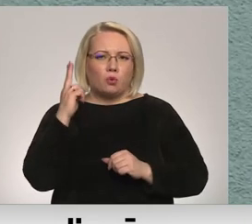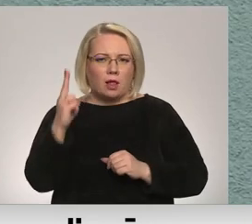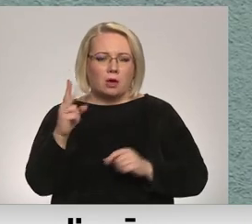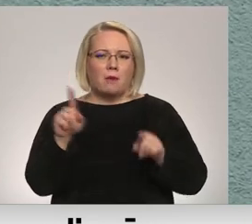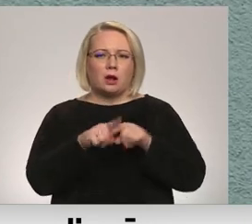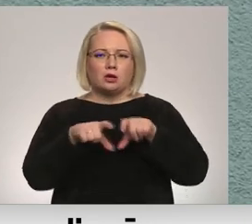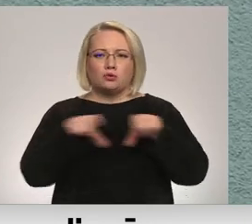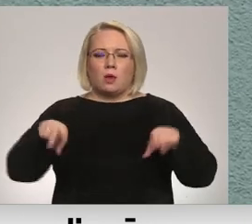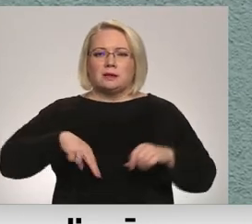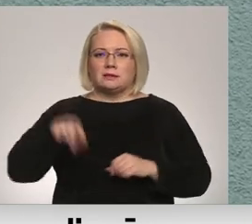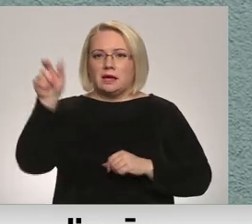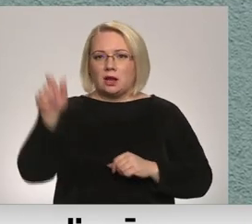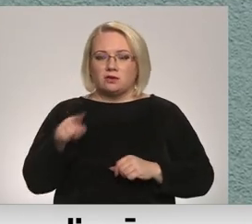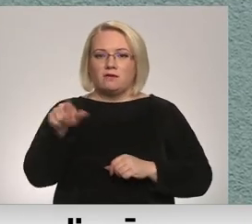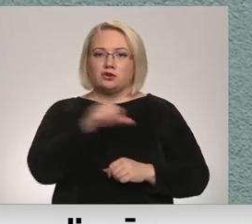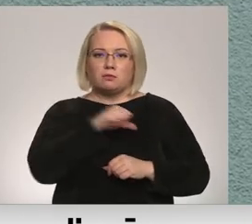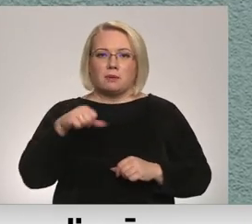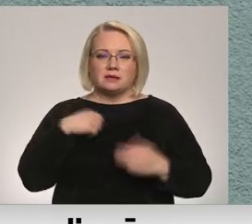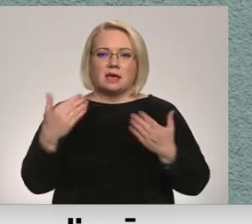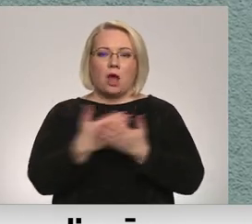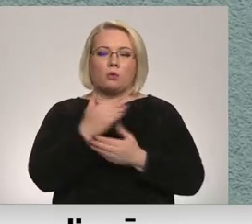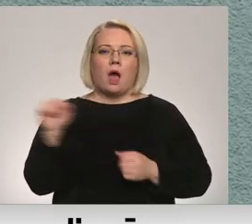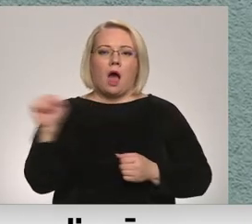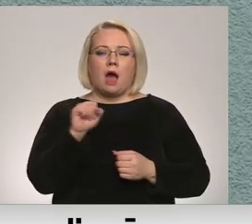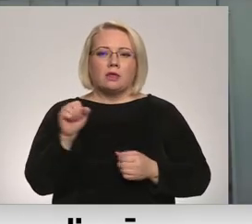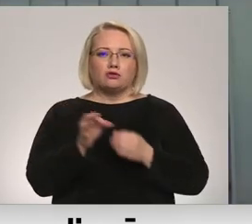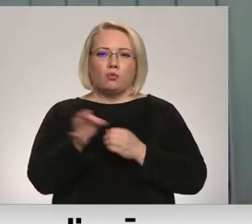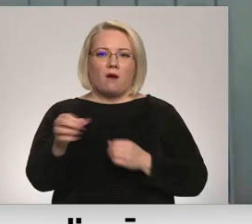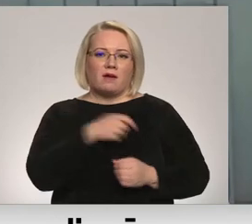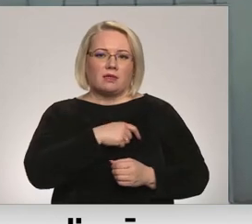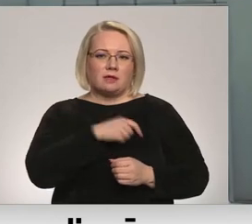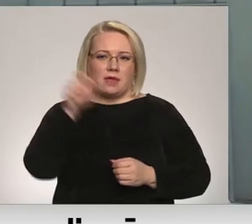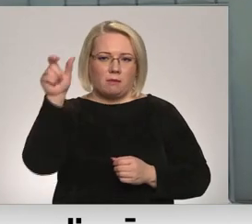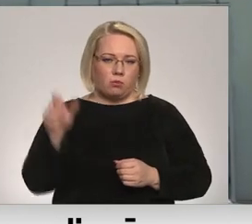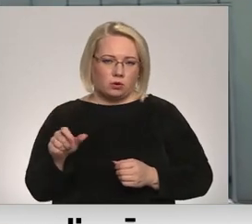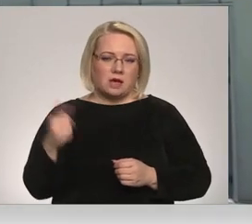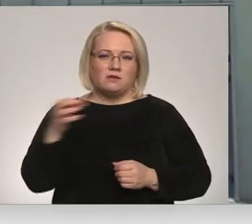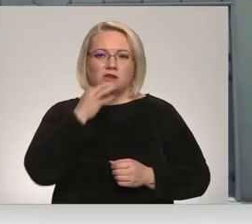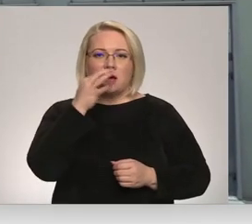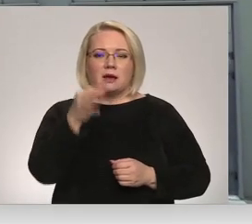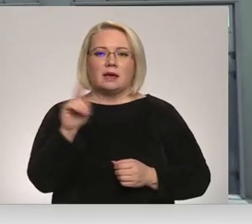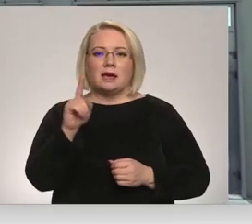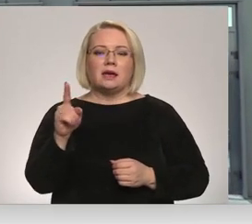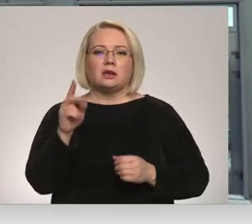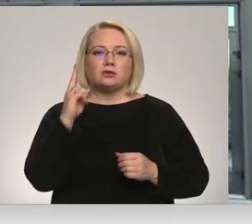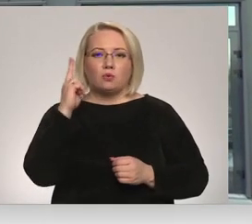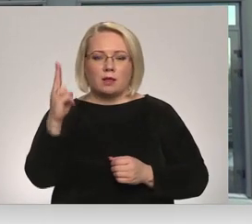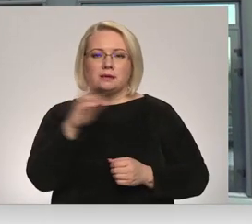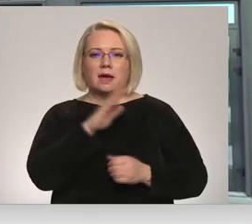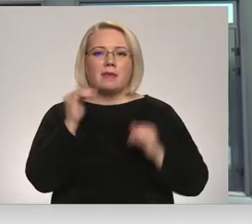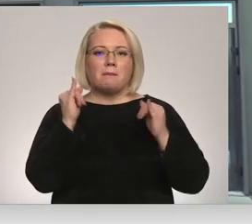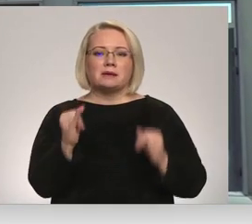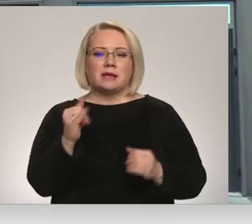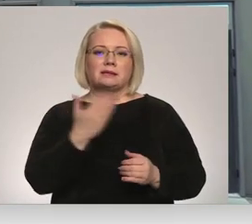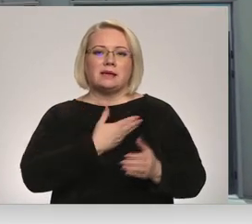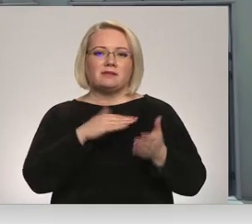arī skolas direktors, kas pats ir arī jaunā ādežu novada deputāts. Jā, ir solīdz, ka nepasliktinās dzīves apstākumi. Šis